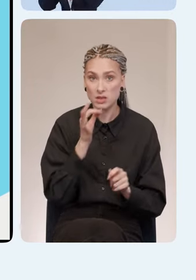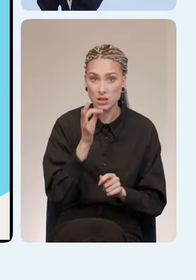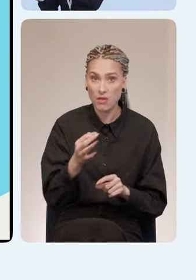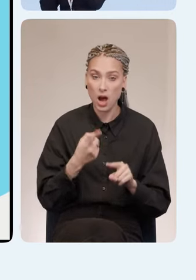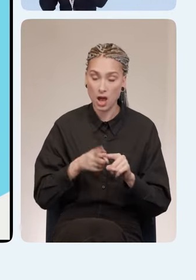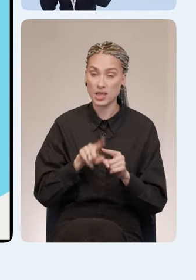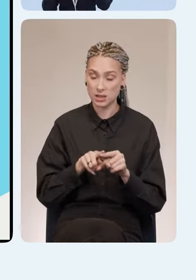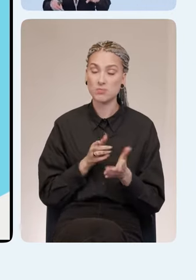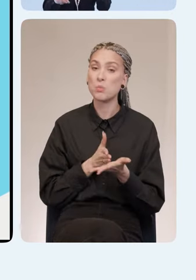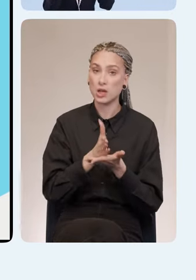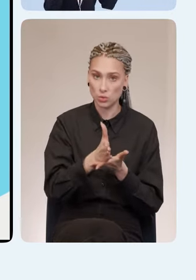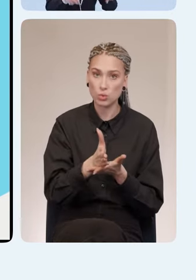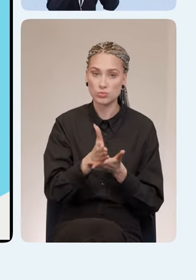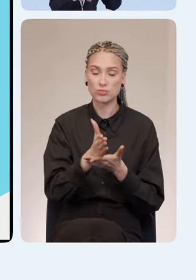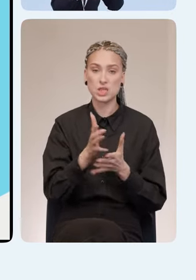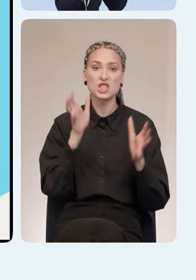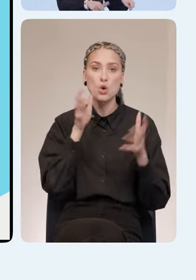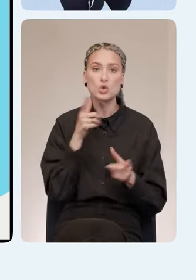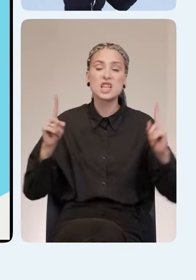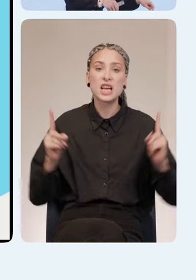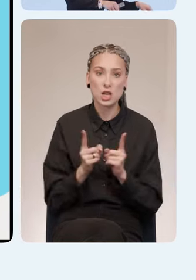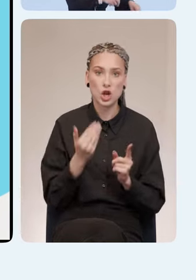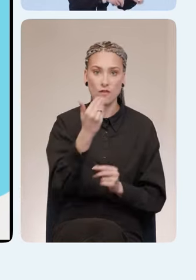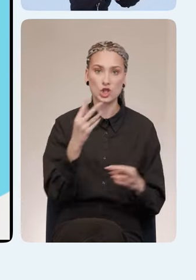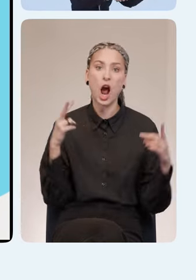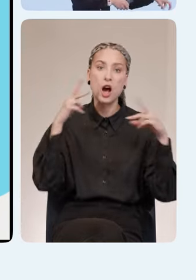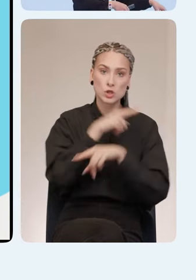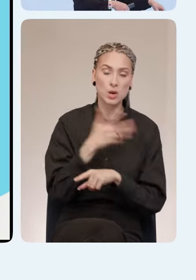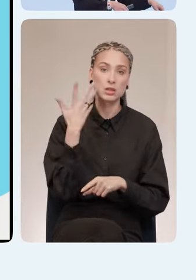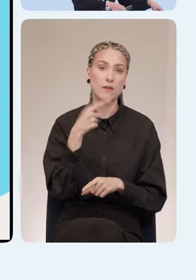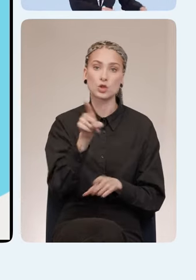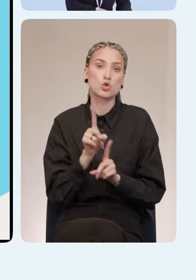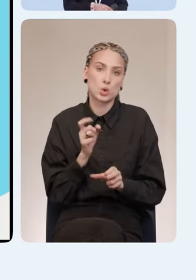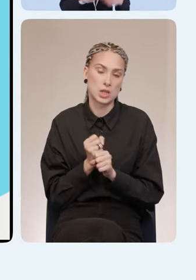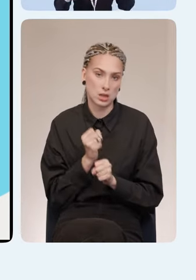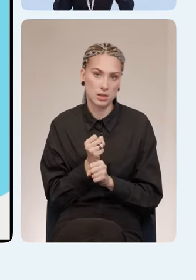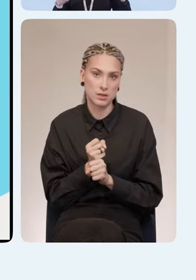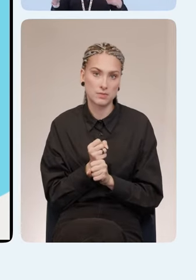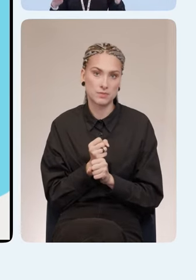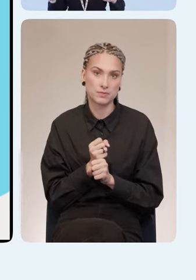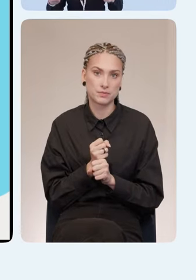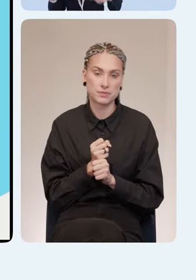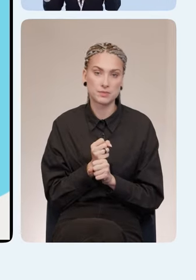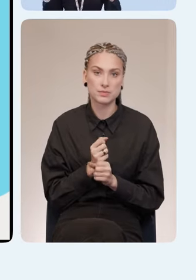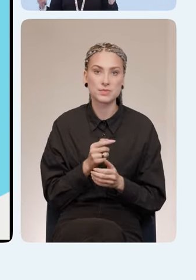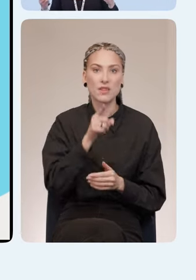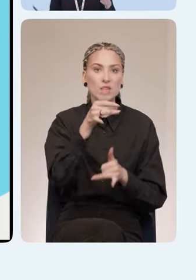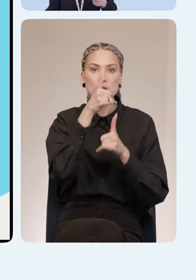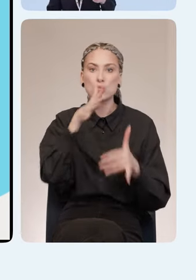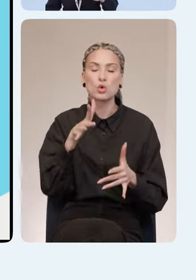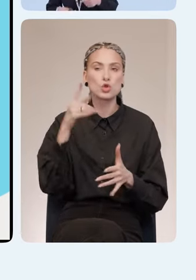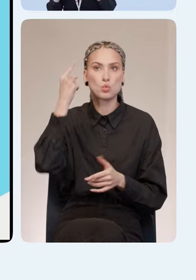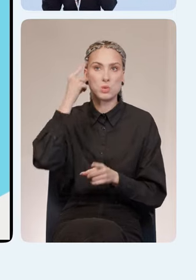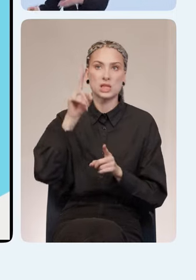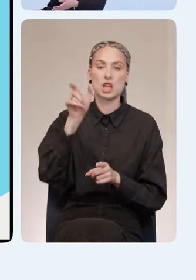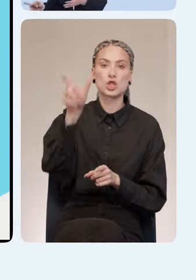подход серьезно сокращает количество ваших ошибок, когда вы что-то делаете. Вы не додумываете за человека, а что ему нужно.